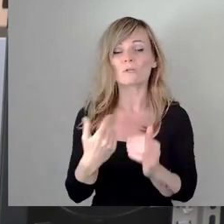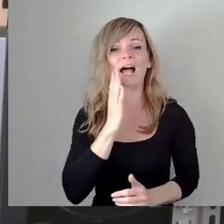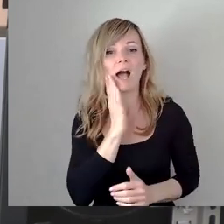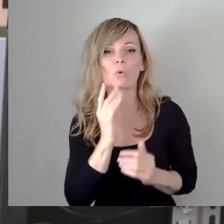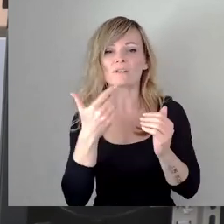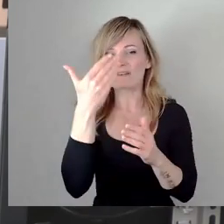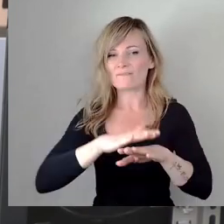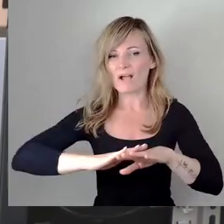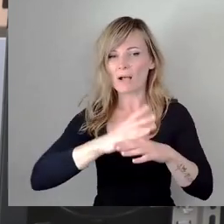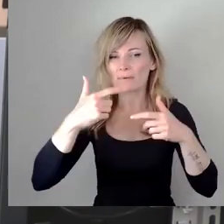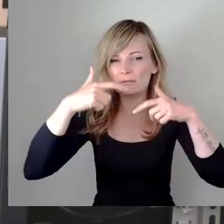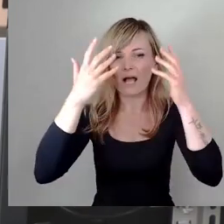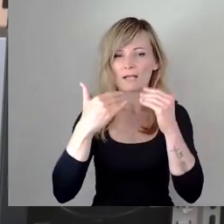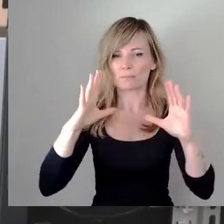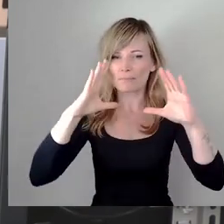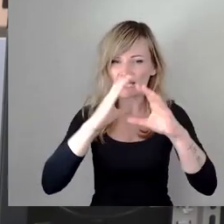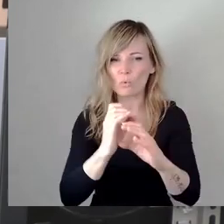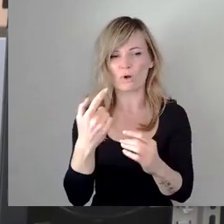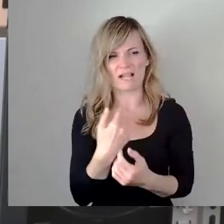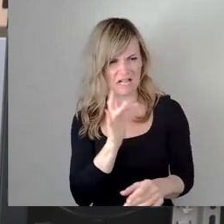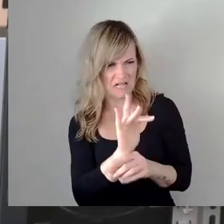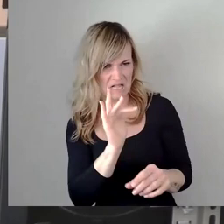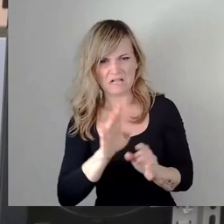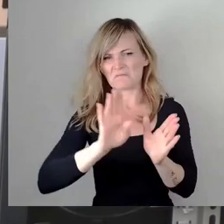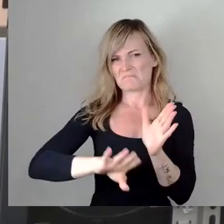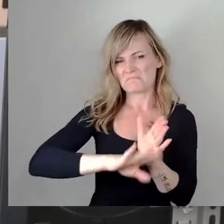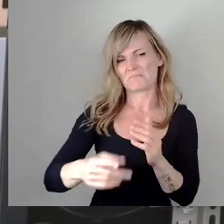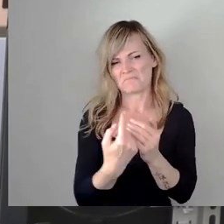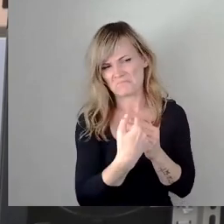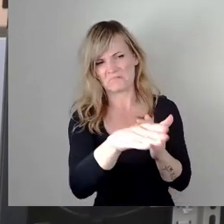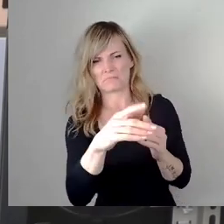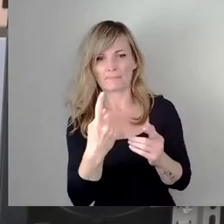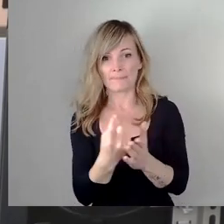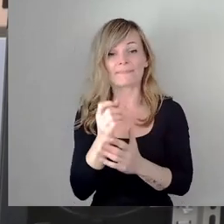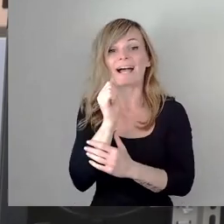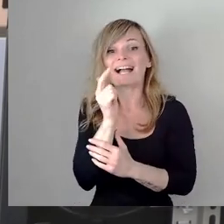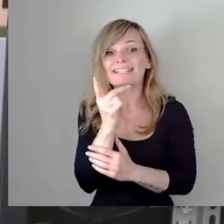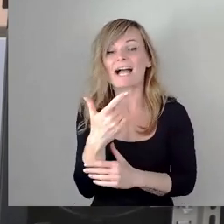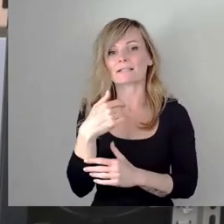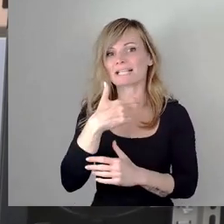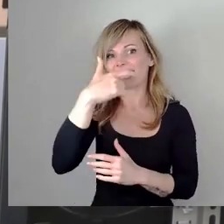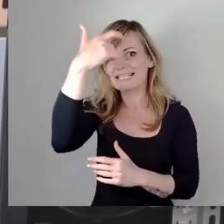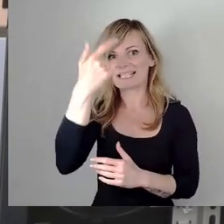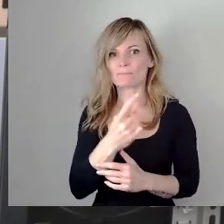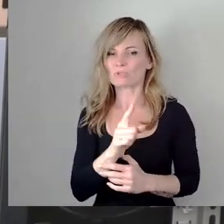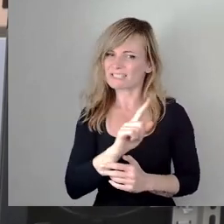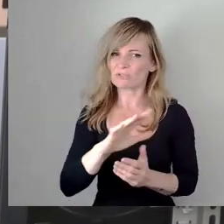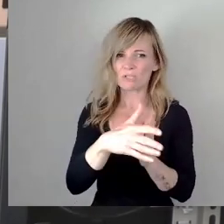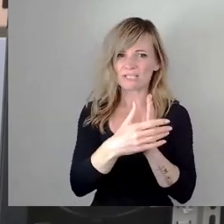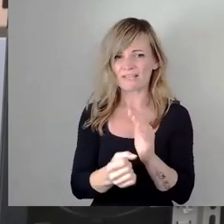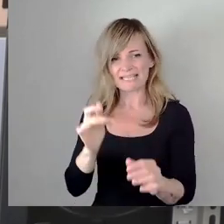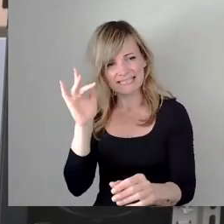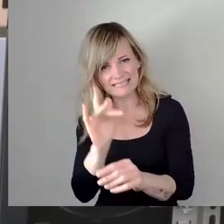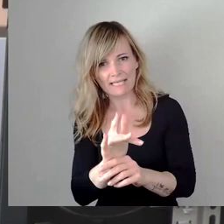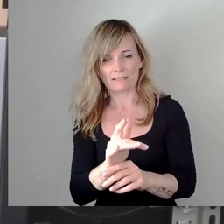oder in anderer Form ausgegrenzt werden, solange Alltagsrassismus nicht konsequent entgegengewirkt wird, leben